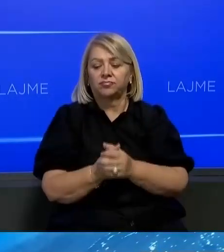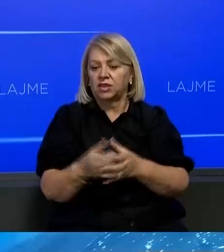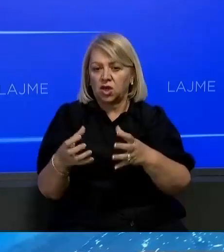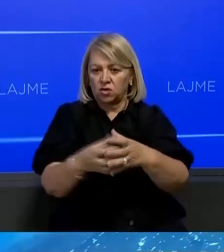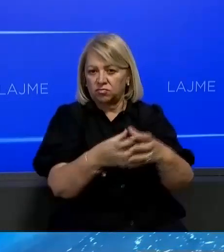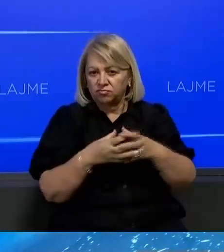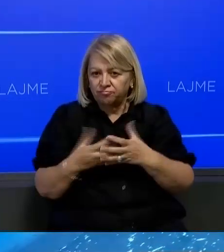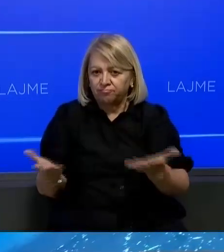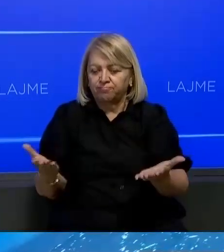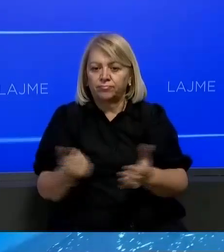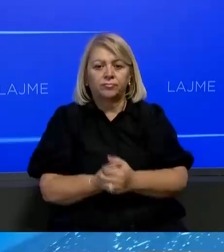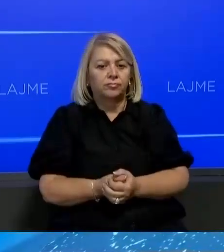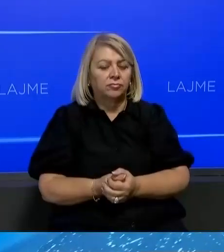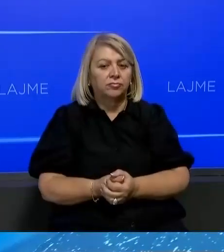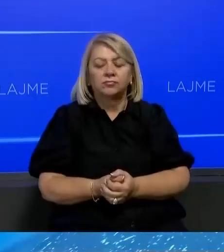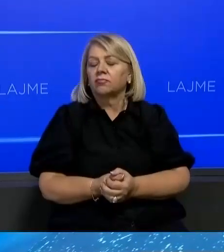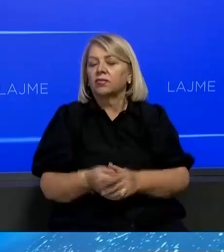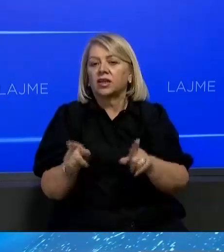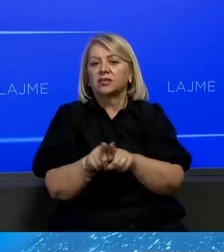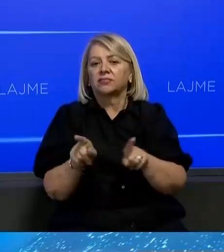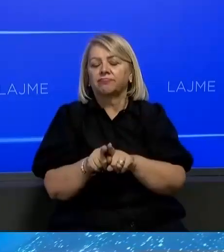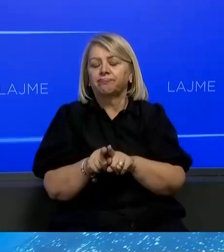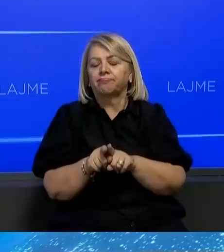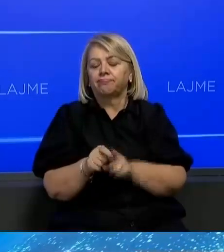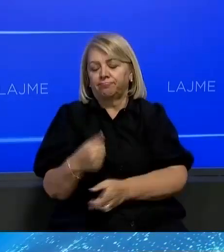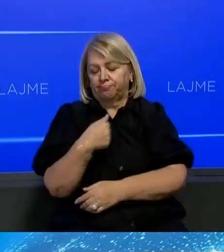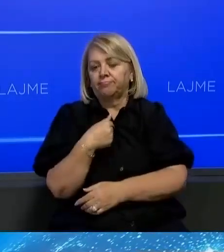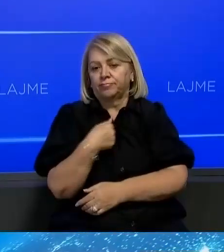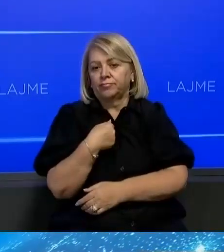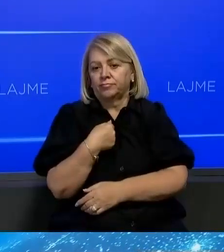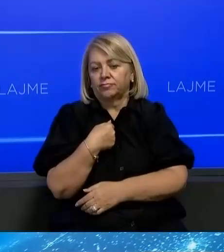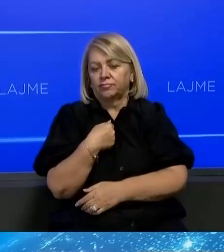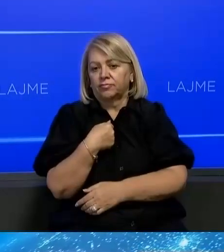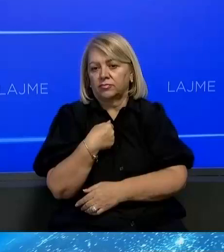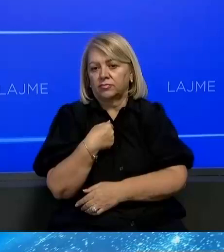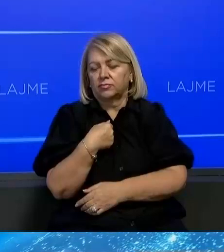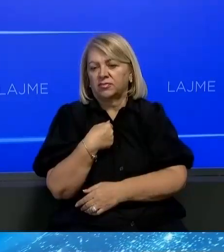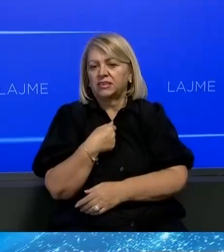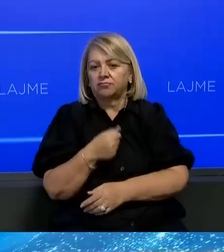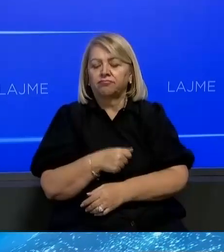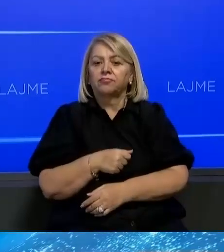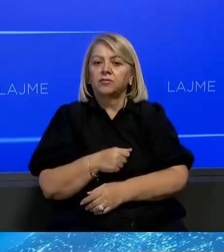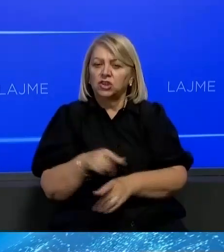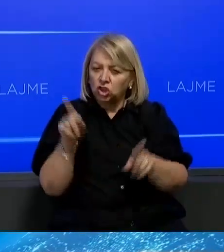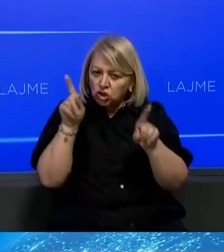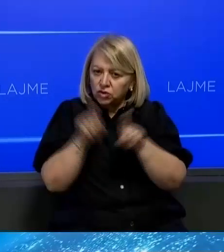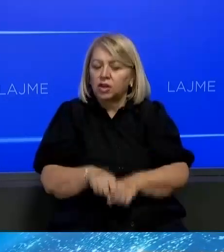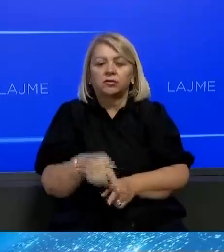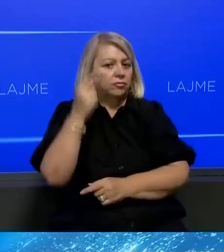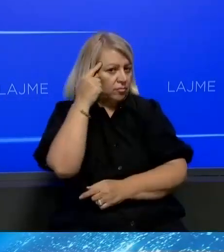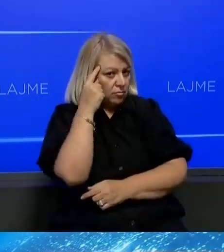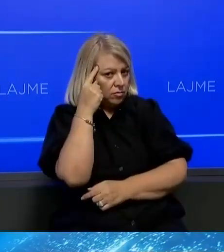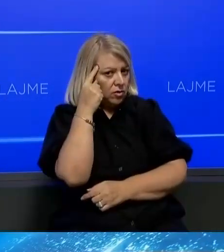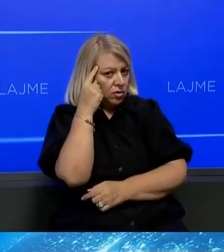rashëguar. Sa i përket kontur globalit, unë edhe më tej mbaj të njëtë në qëndrim se ka